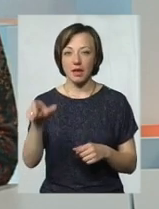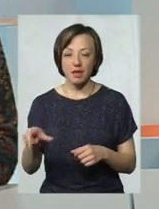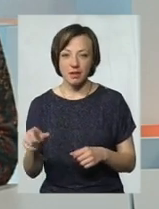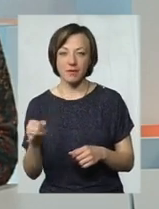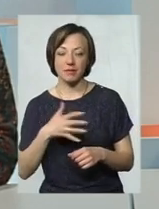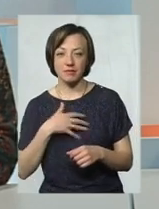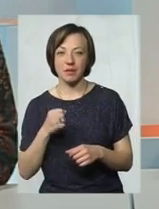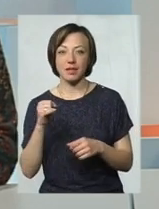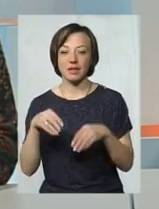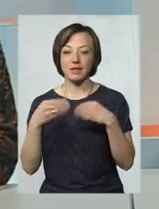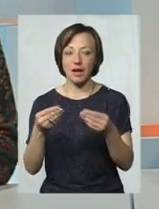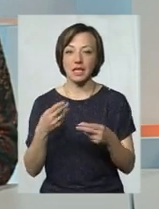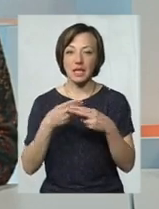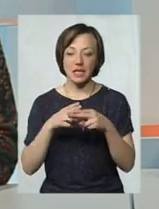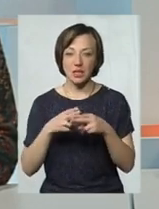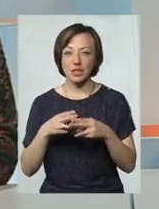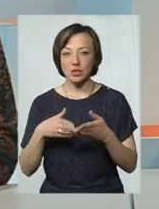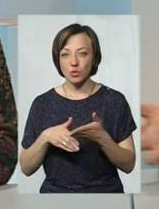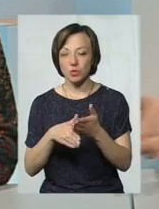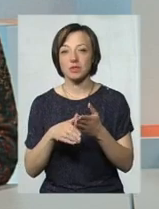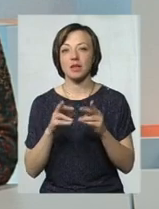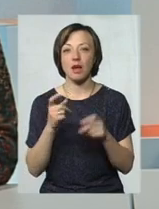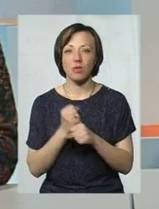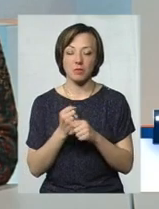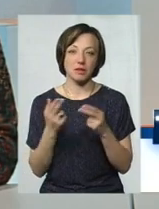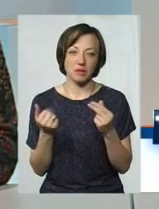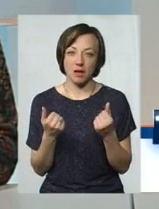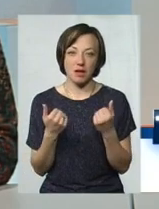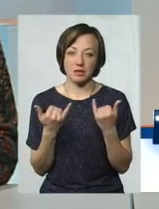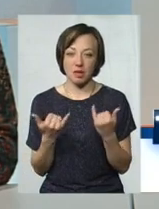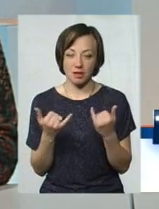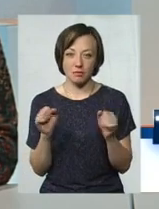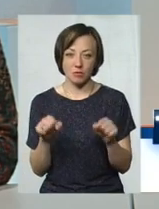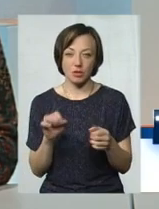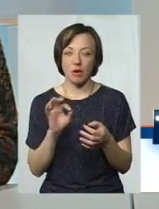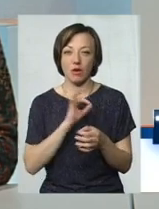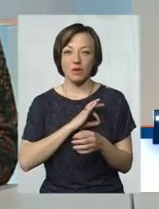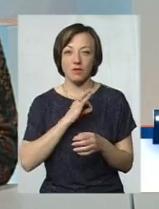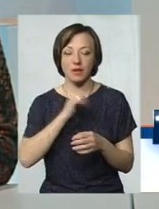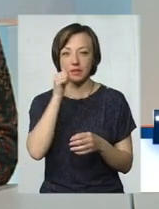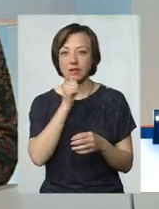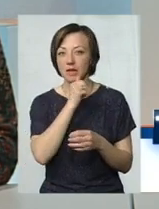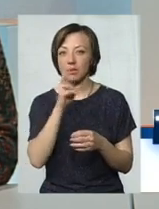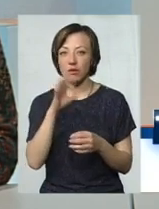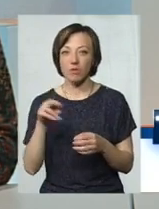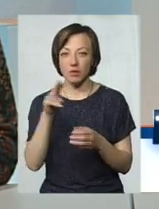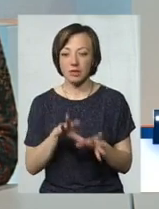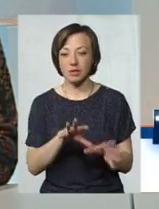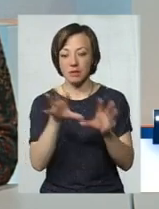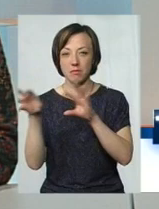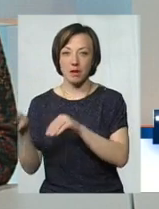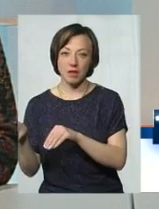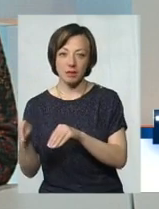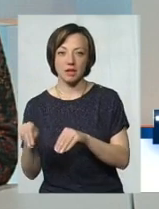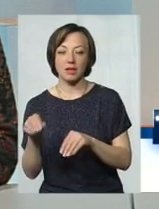руки і дати якісь інструкції, як робити. так, я кажу, не гріх зараз користуватися VPN-ом, якийсь час для того, щоб взяти своїх клієнтів, забрати їх